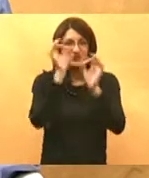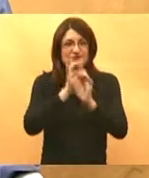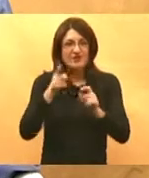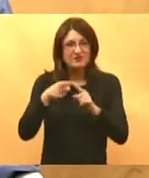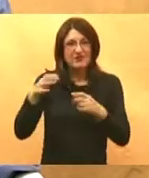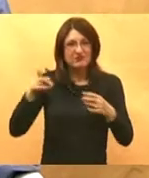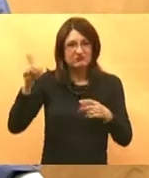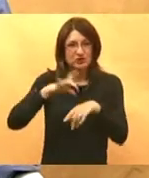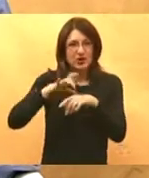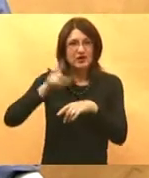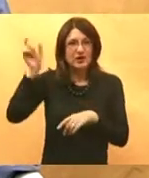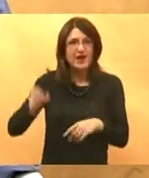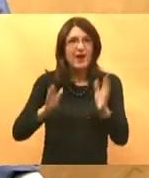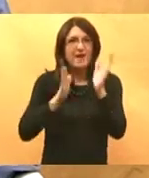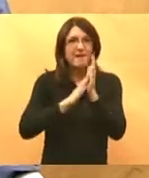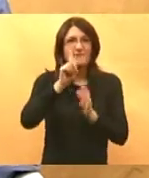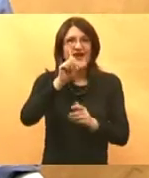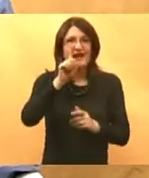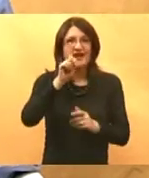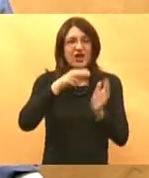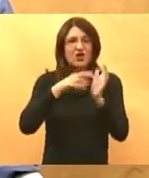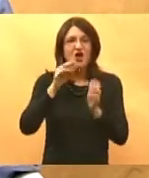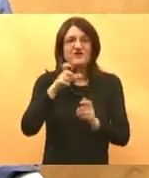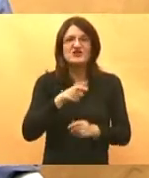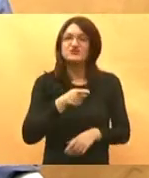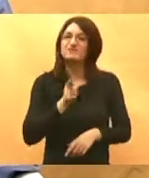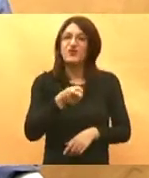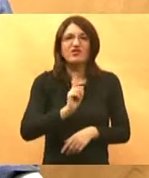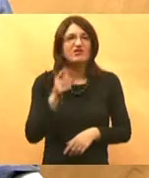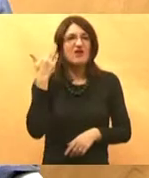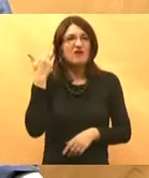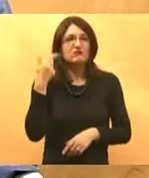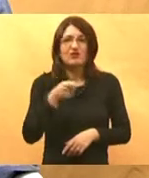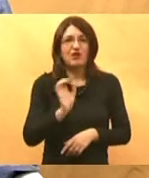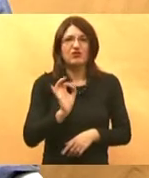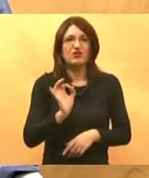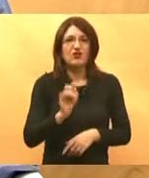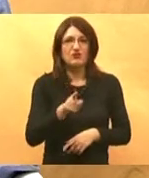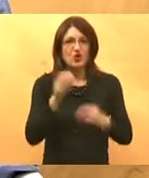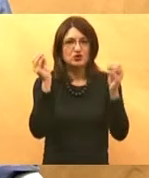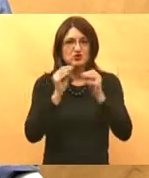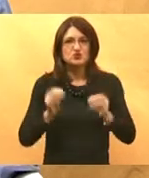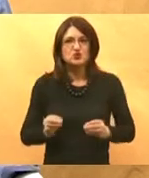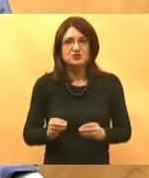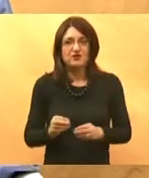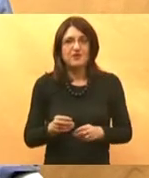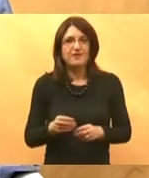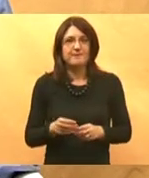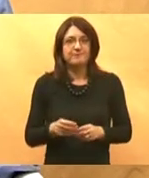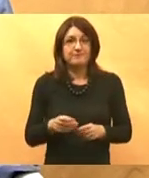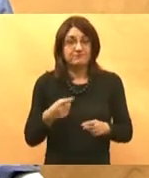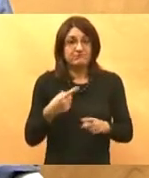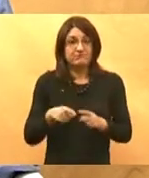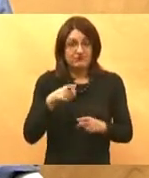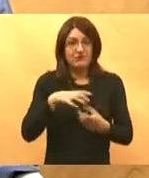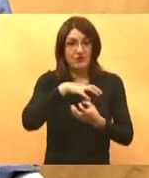Milinović, to mi smo jednostavno prolazili kroz jedan period eksperimentiranja sa zdravstvenim sustavom koje smo mi ispravili ruke, obzirom